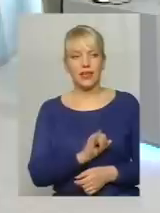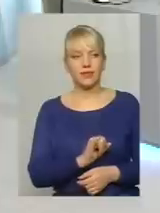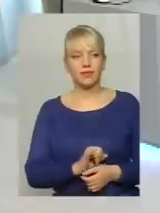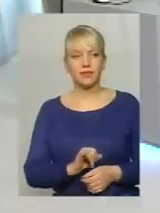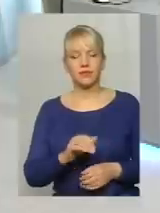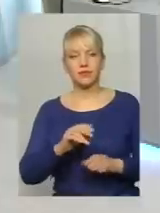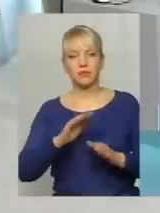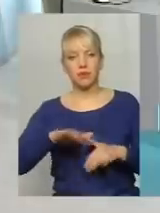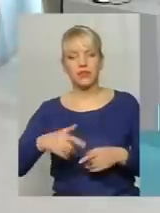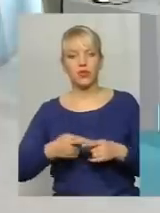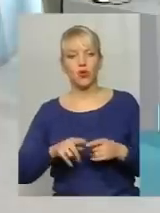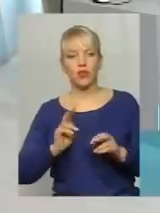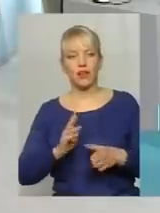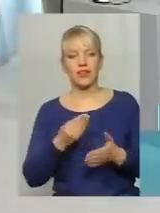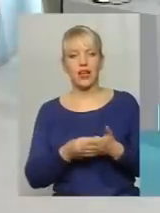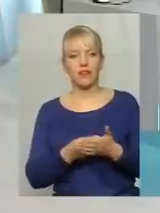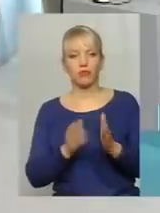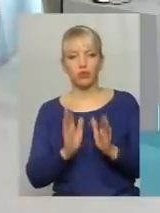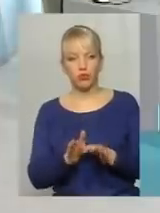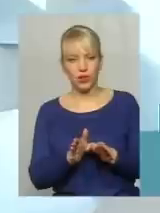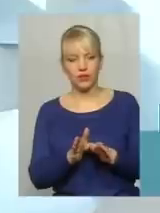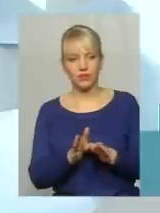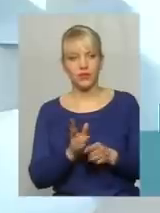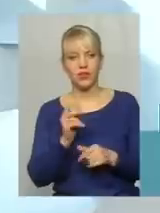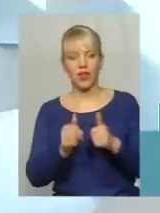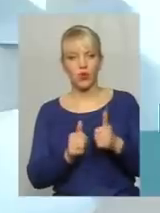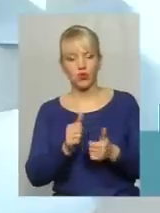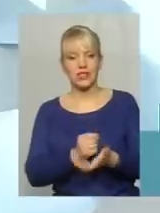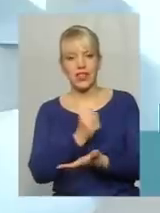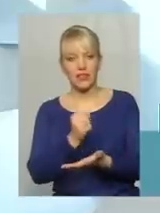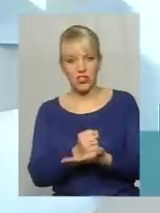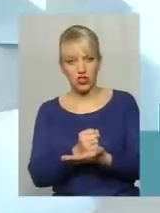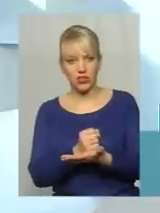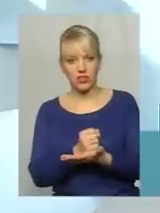Після того, як тариф буде на конкурсі затверджений,